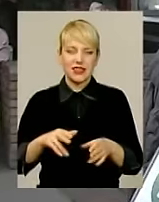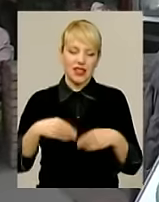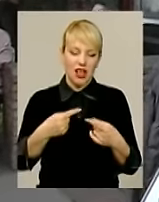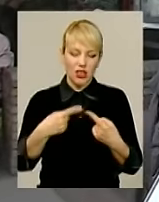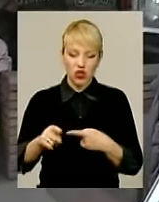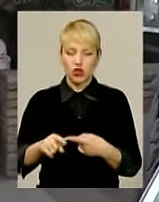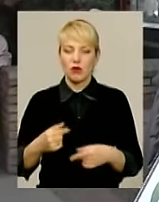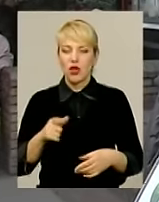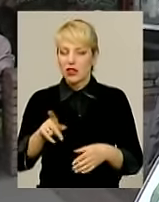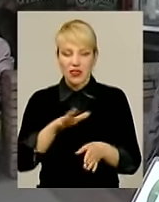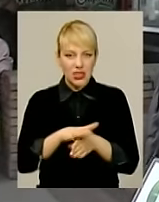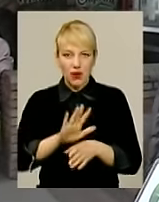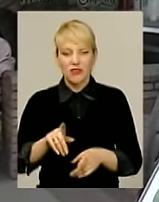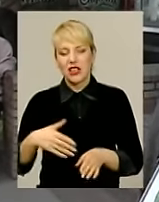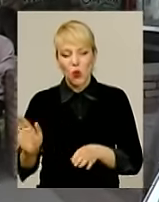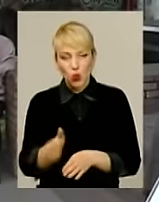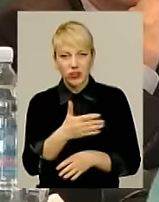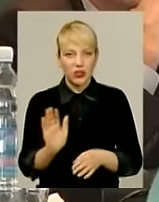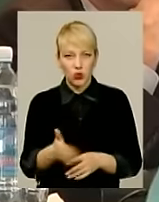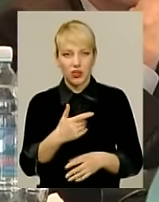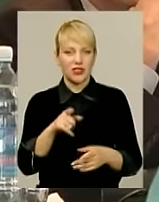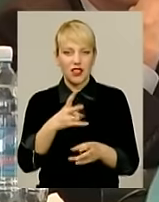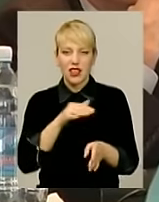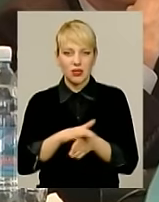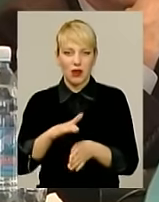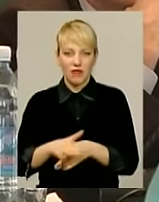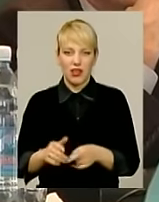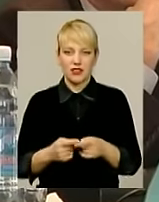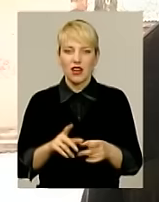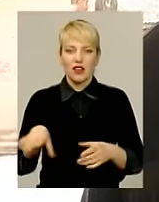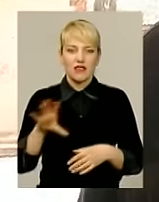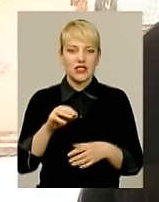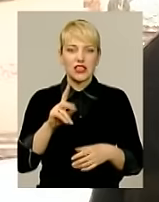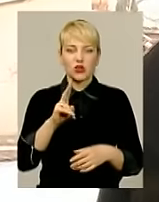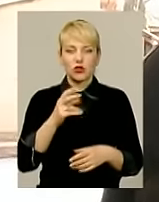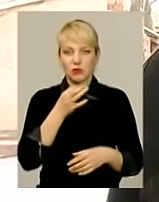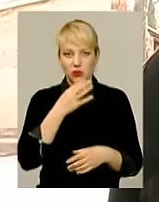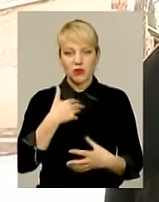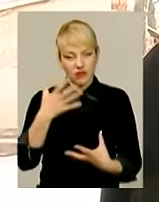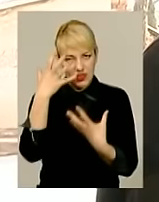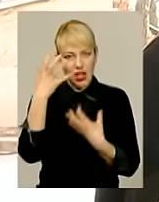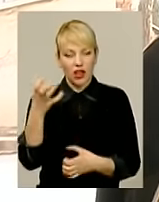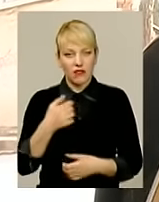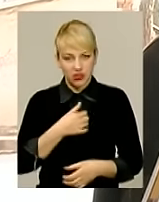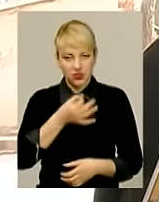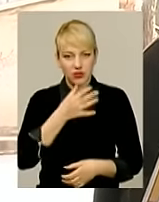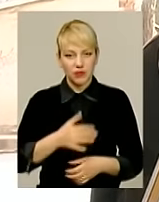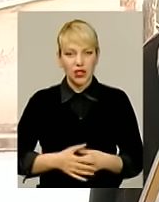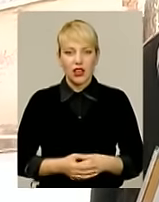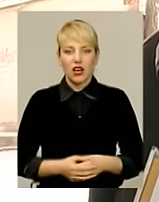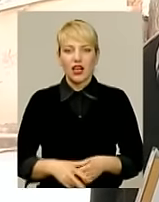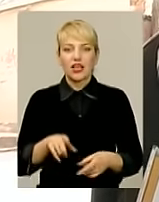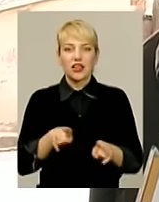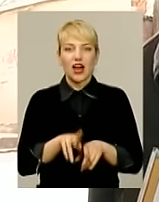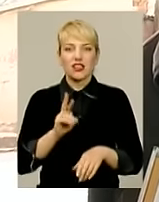не справився, значить, іди йти звідти, тому що ти не справляєшся. Симпатики у захваті. Що я вам хочу сказати? Так, як ці роблять,